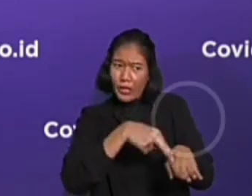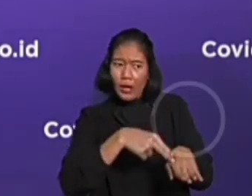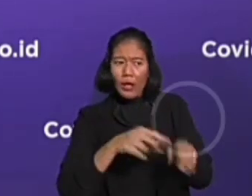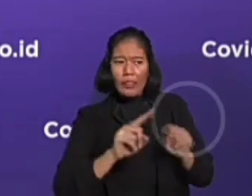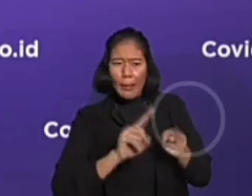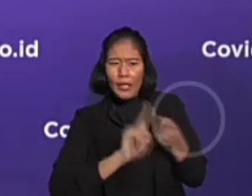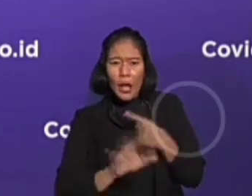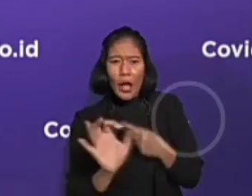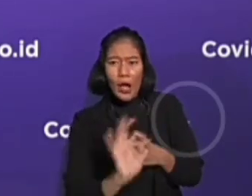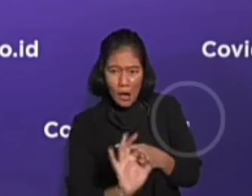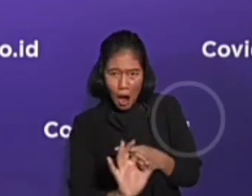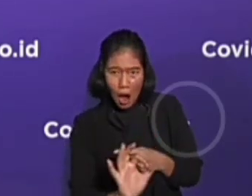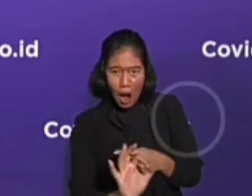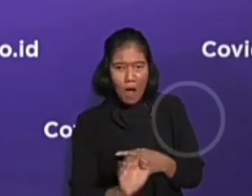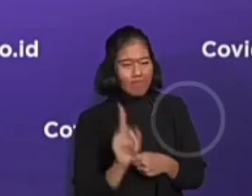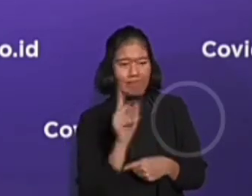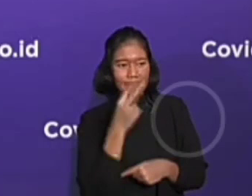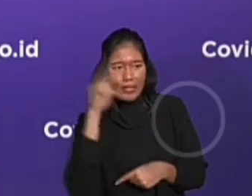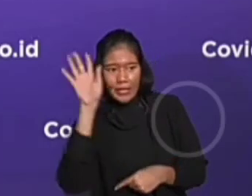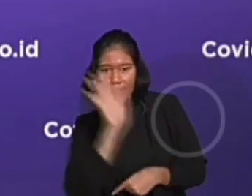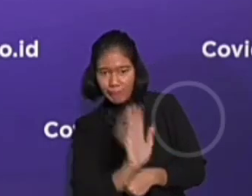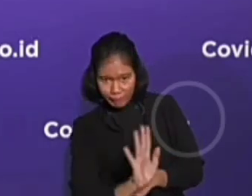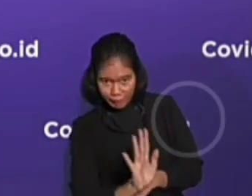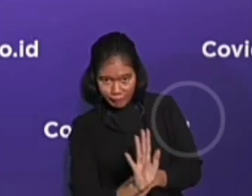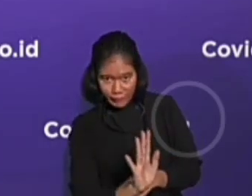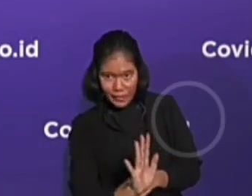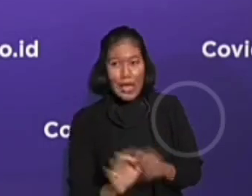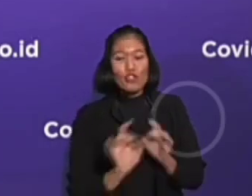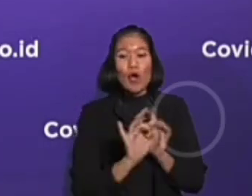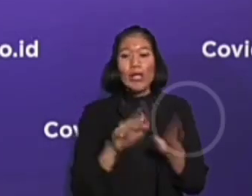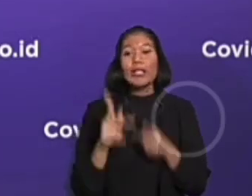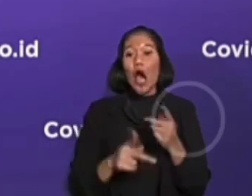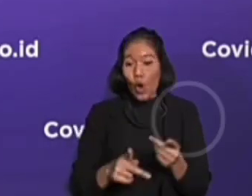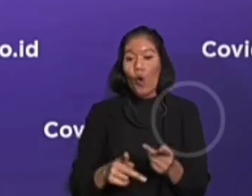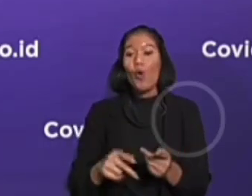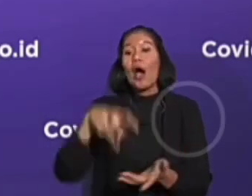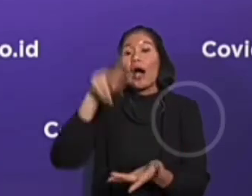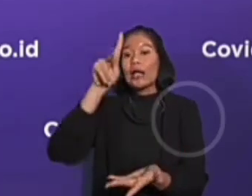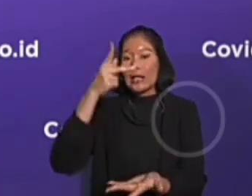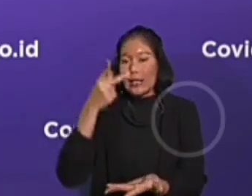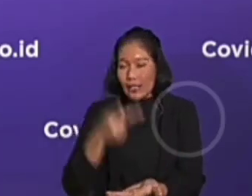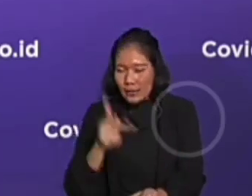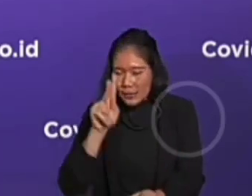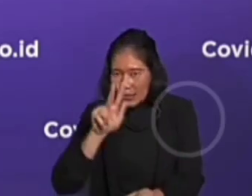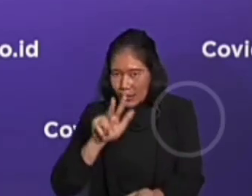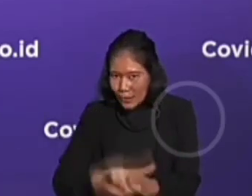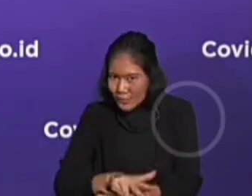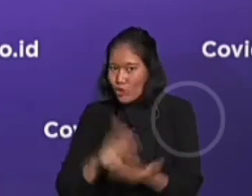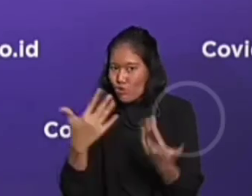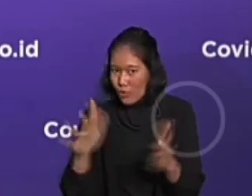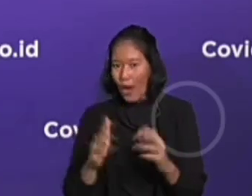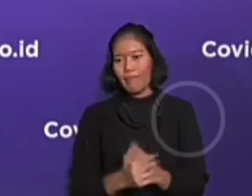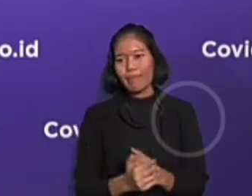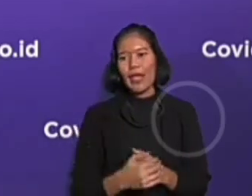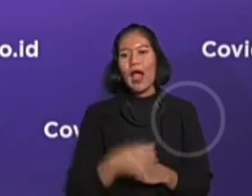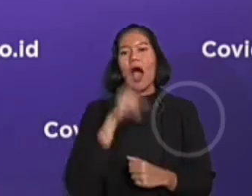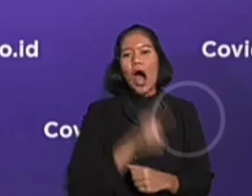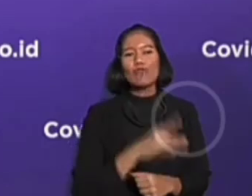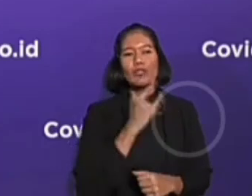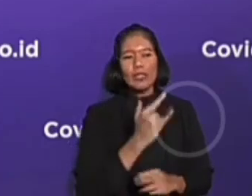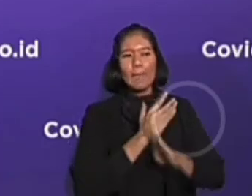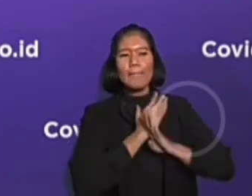kontor resmi maskapa yang sudah kita kenal. Kita semaksimal mungkin harus menghindari segala bentuk kemungkinan